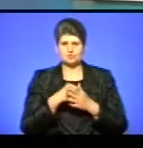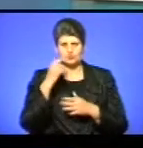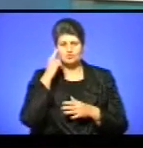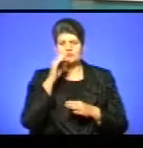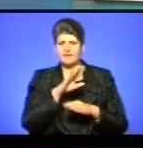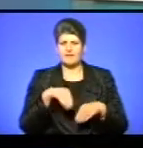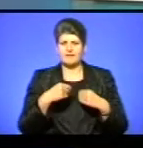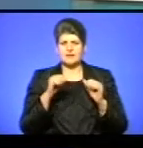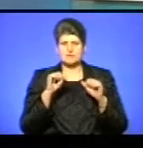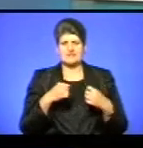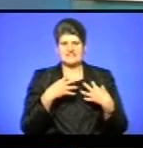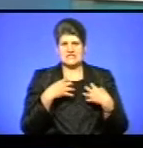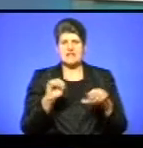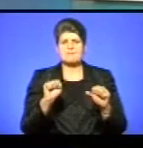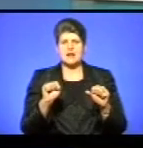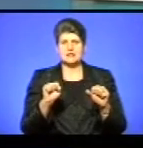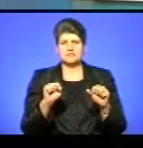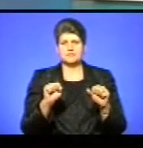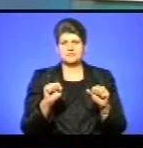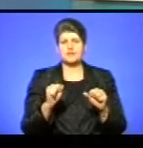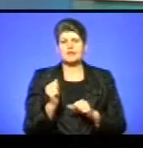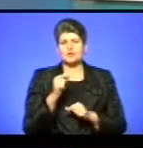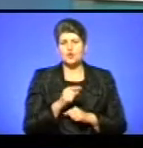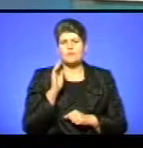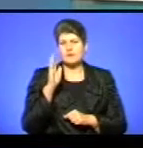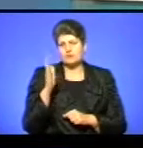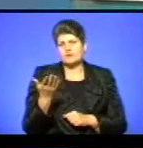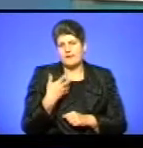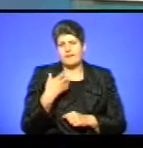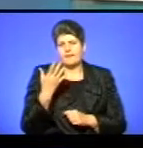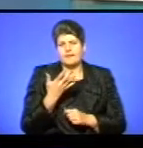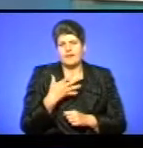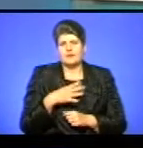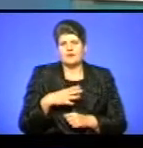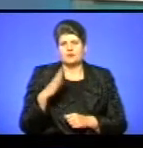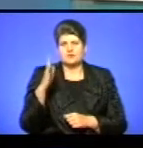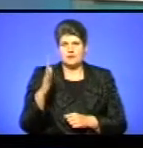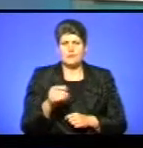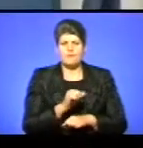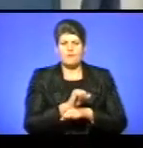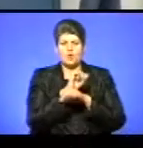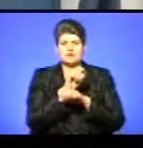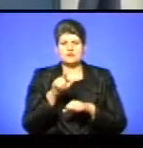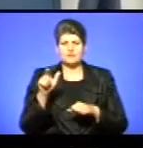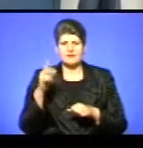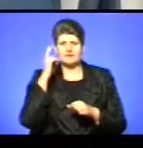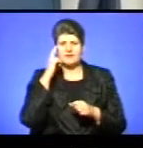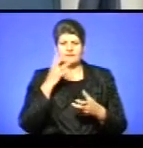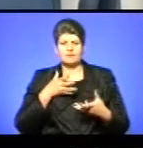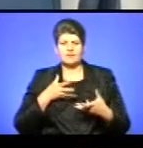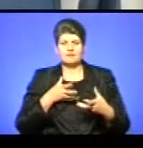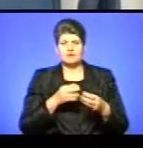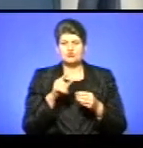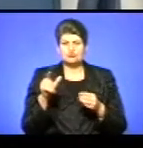надавати можливісті забрати того майбутнього, на яке ми розраховуємо. Протестувальників в Києві дуже надихало те, що люди